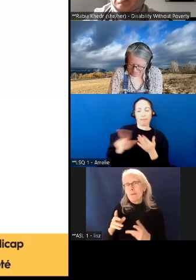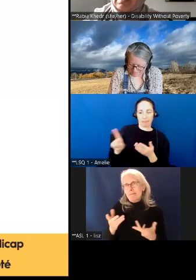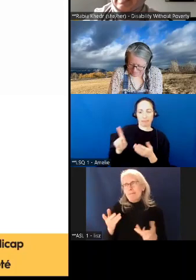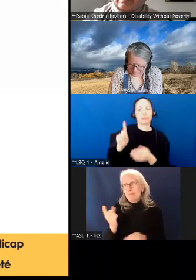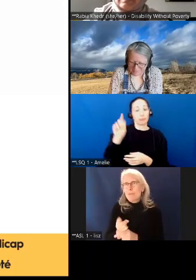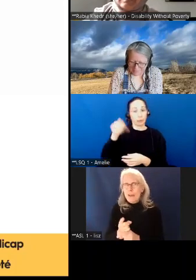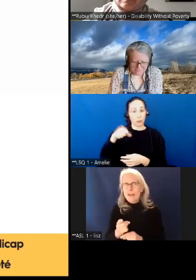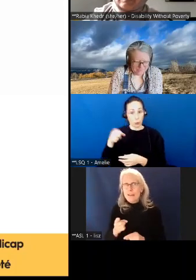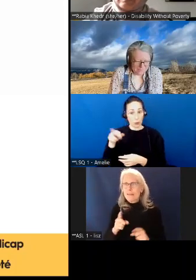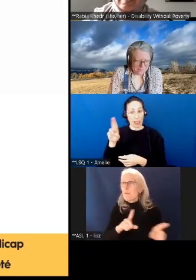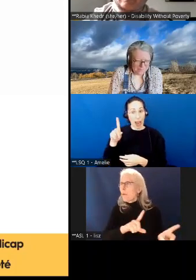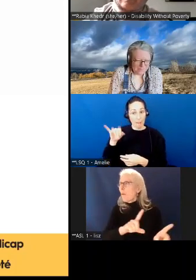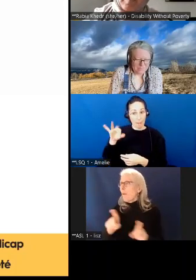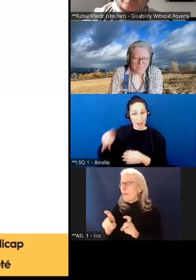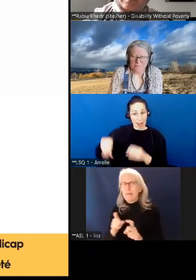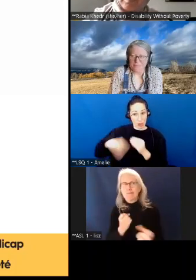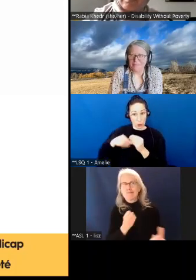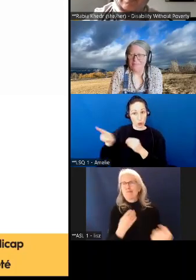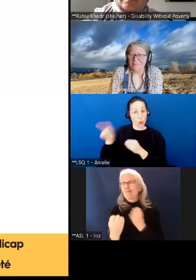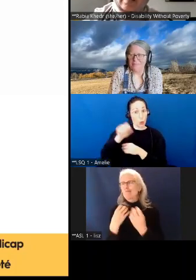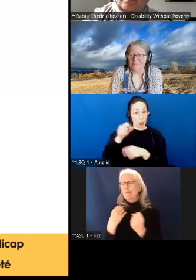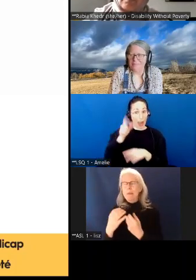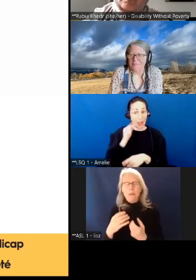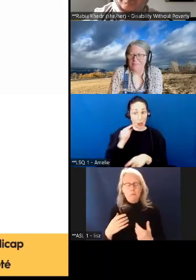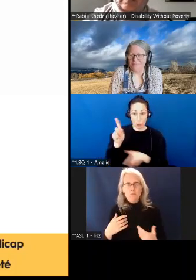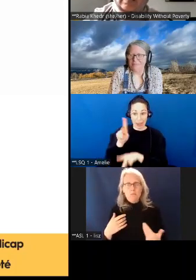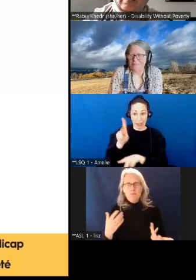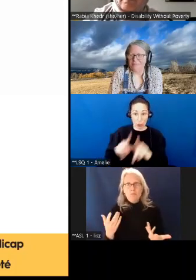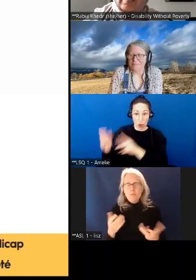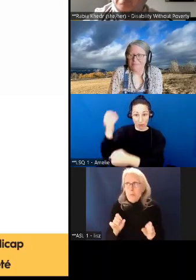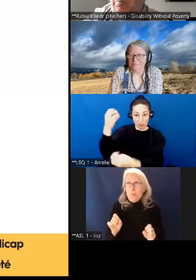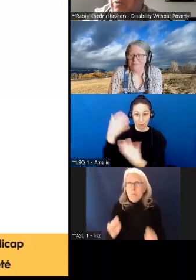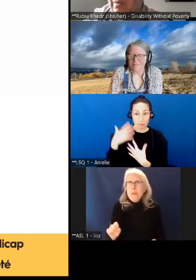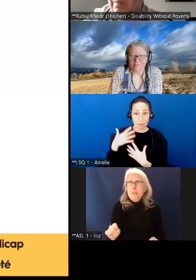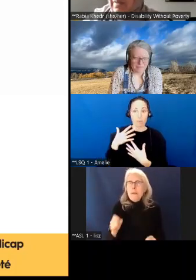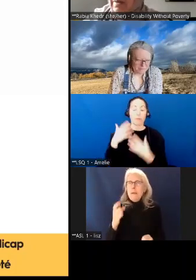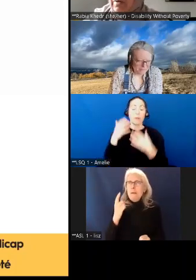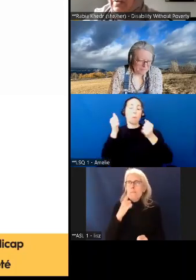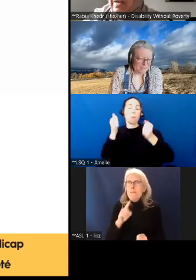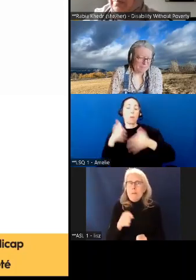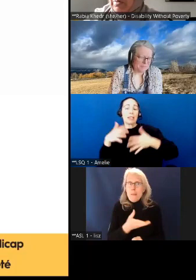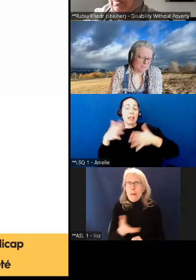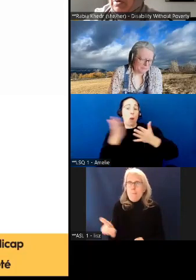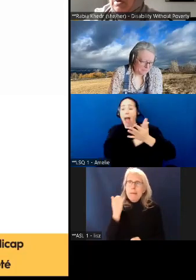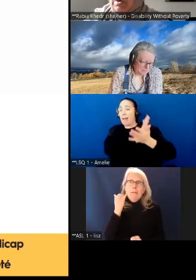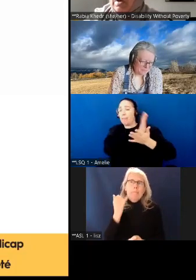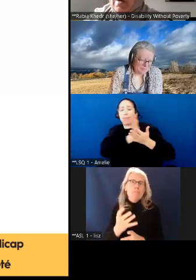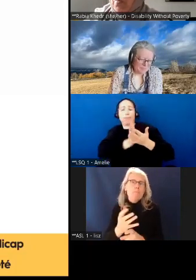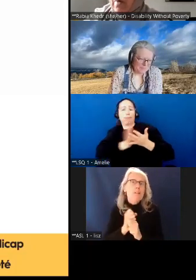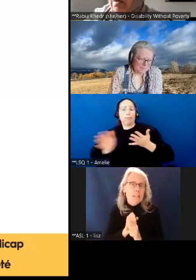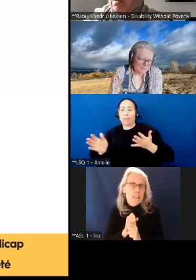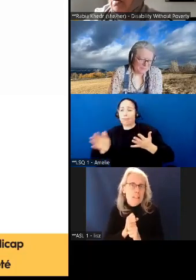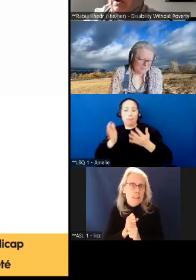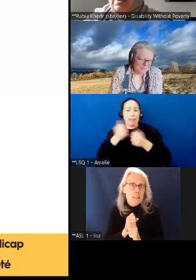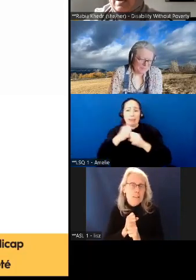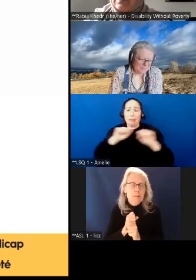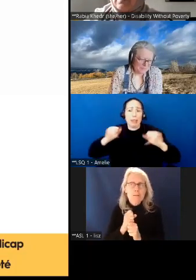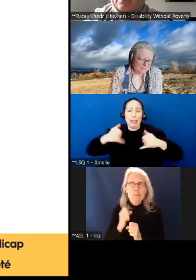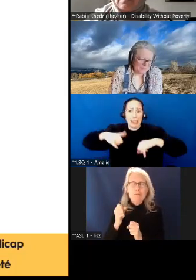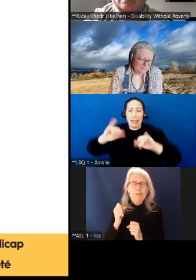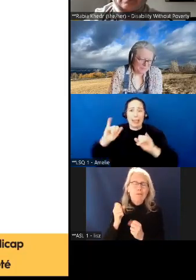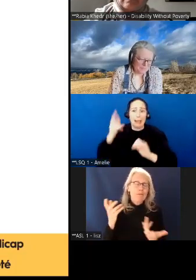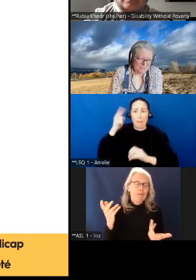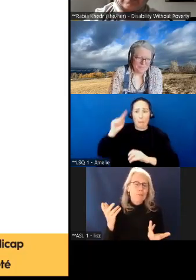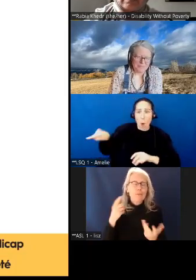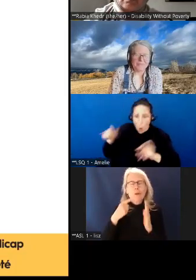oui, il y a des gens qui nous ont dit qu'il y des possibilités illimitées qui pourraient être disponibles pour eux. Par